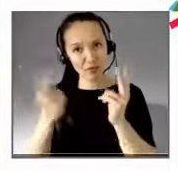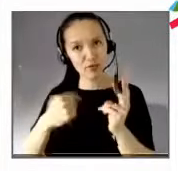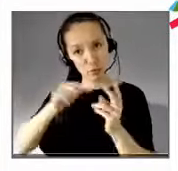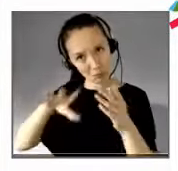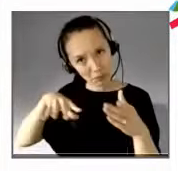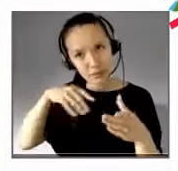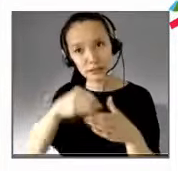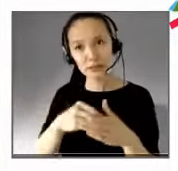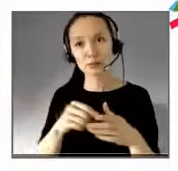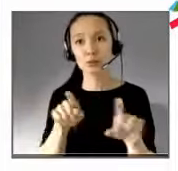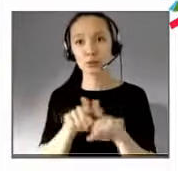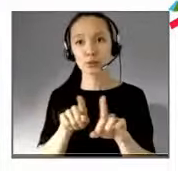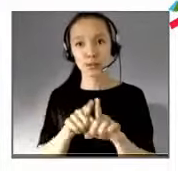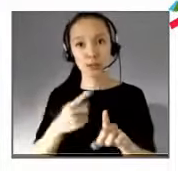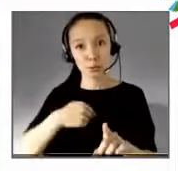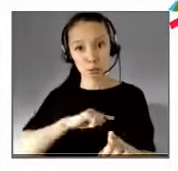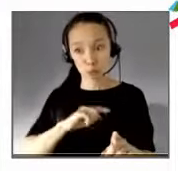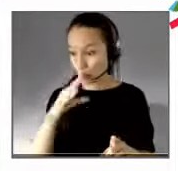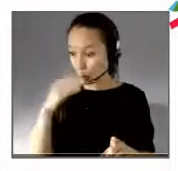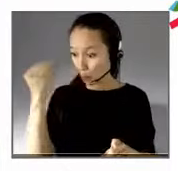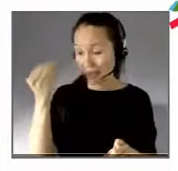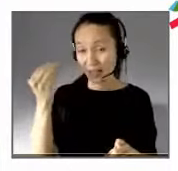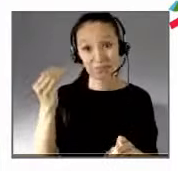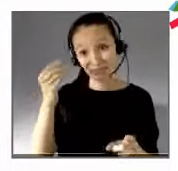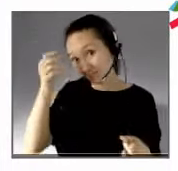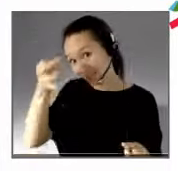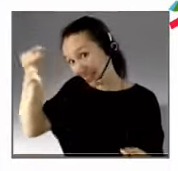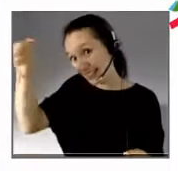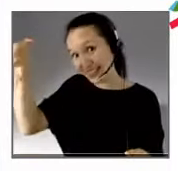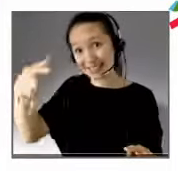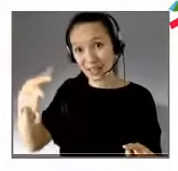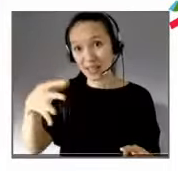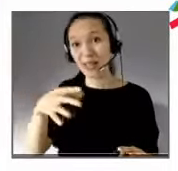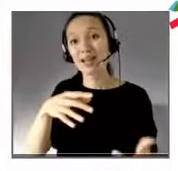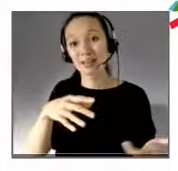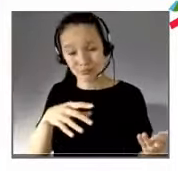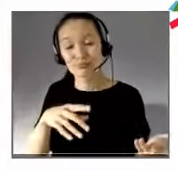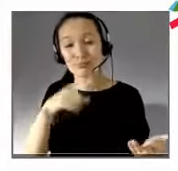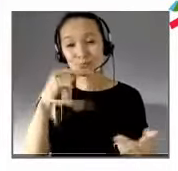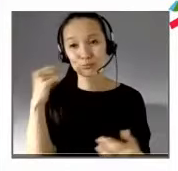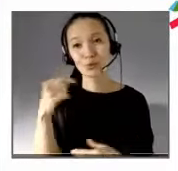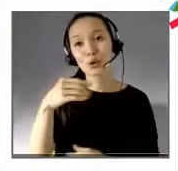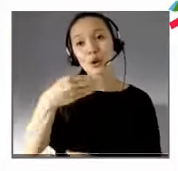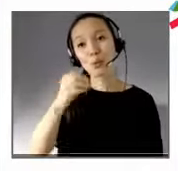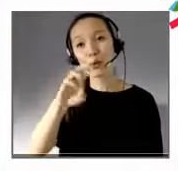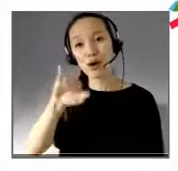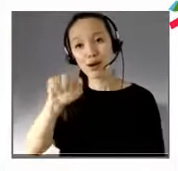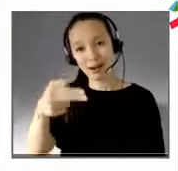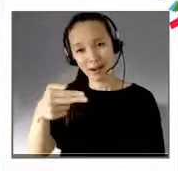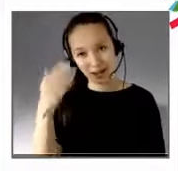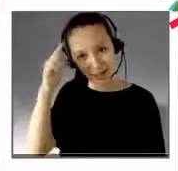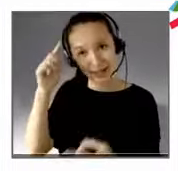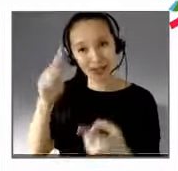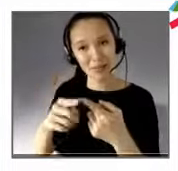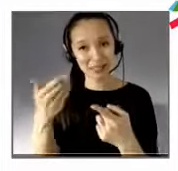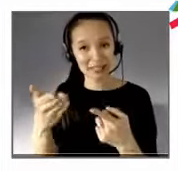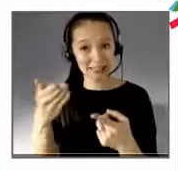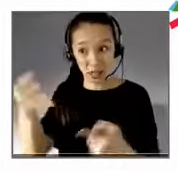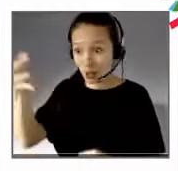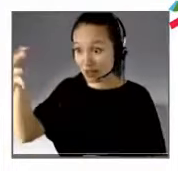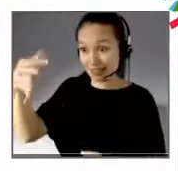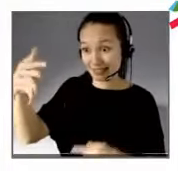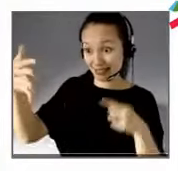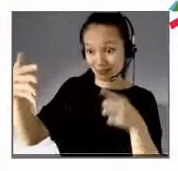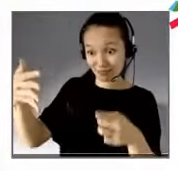'est-à-dire il y a un destin commun. Edgar Morin parle aussi beaucoup de l'enjeu de ce destin commun de l'humanité, y compris quand nous